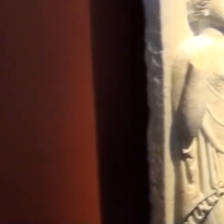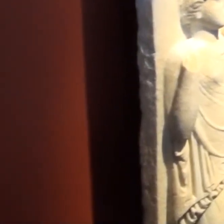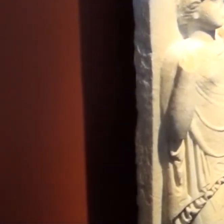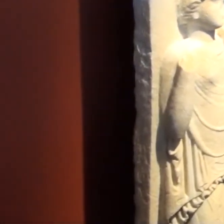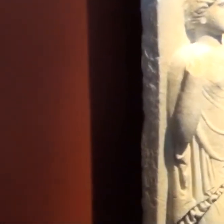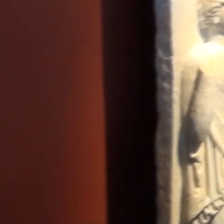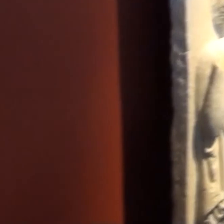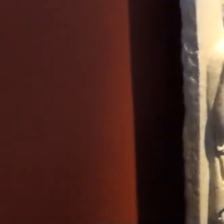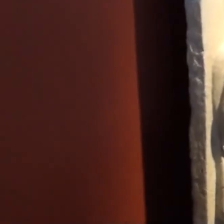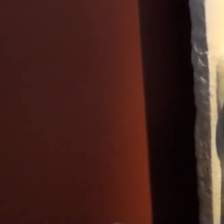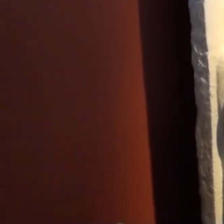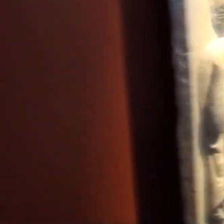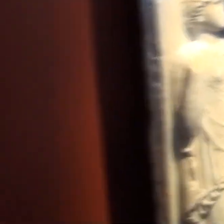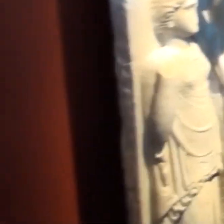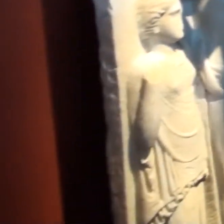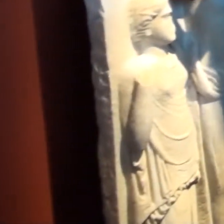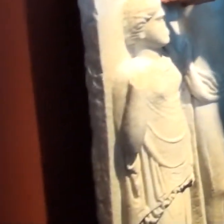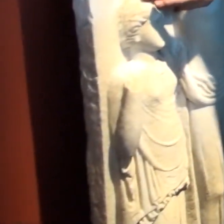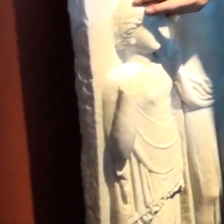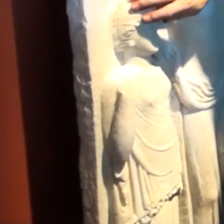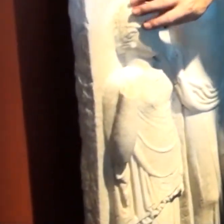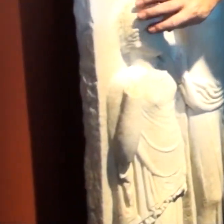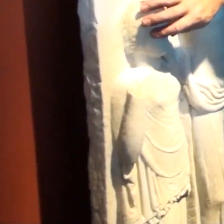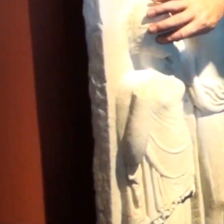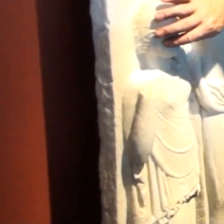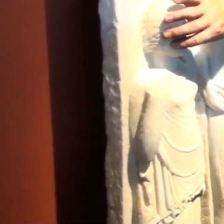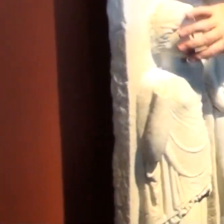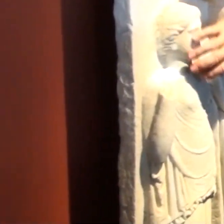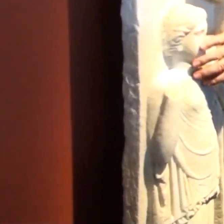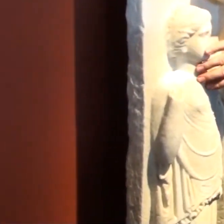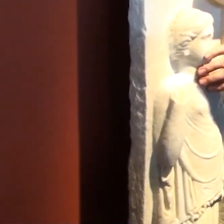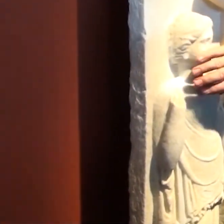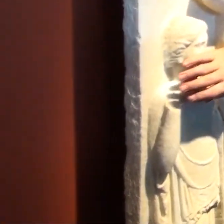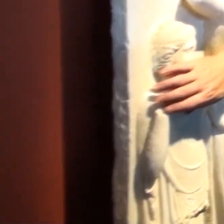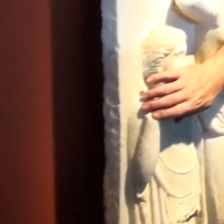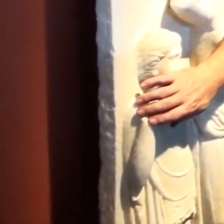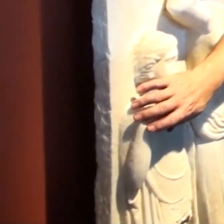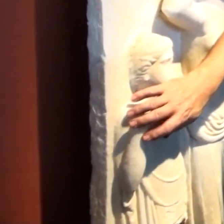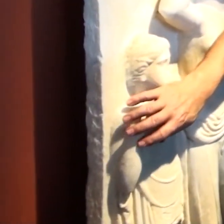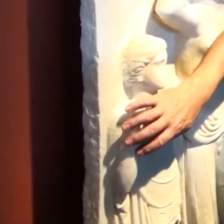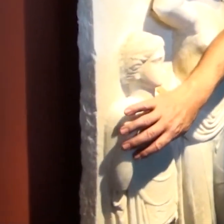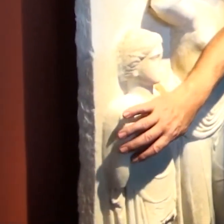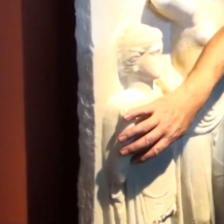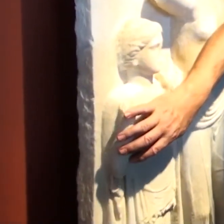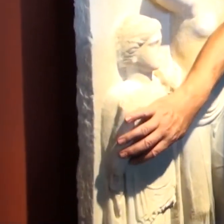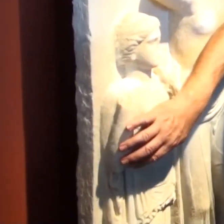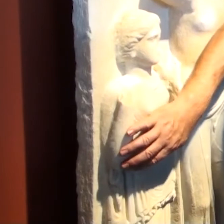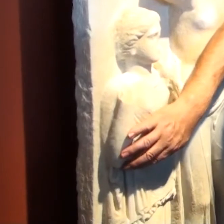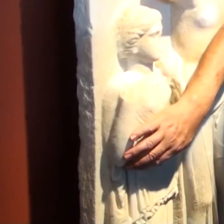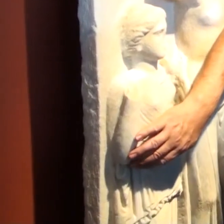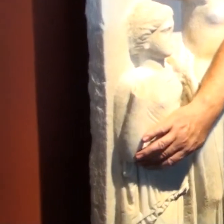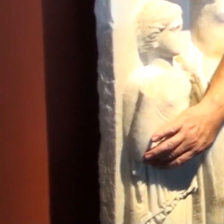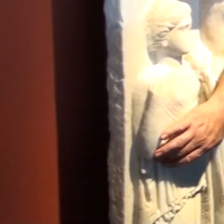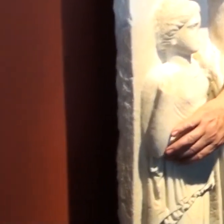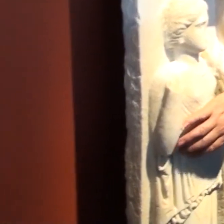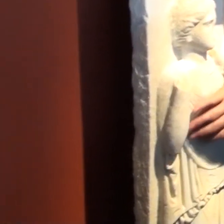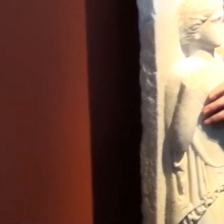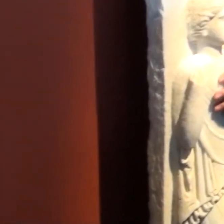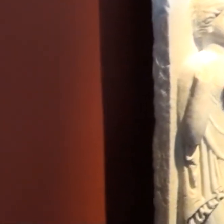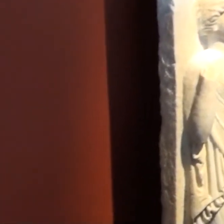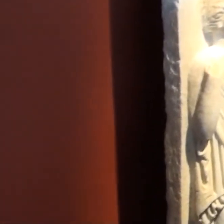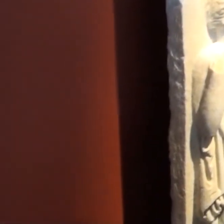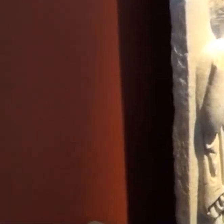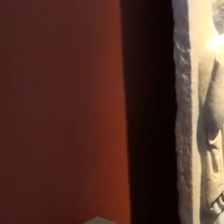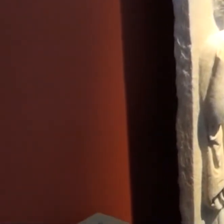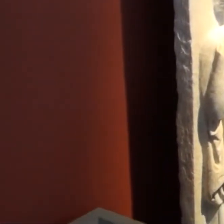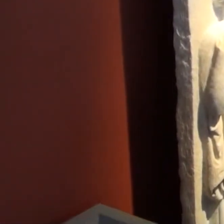σημαντική από τον Θεό άρα την κάνουν κοντύτερη και την έχουν σκαλίσει στη μαρμάρι